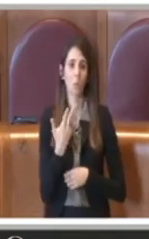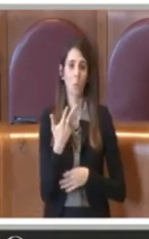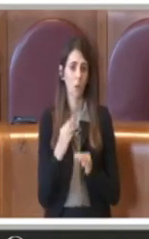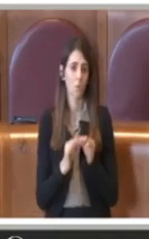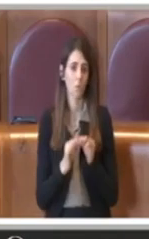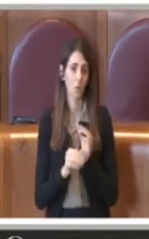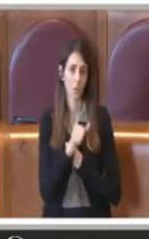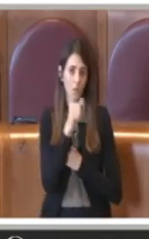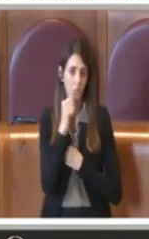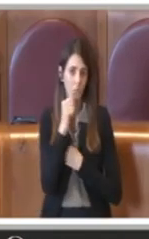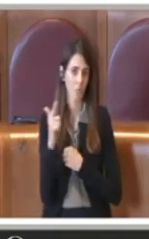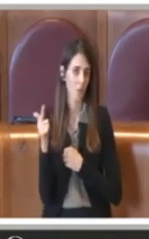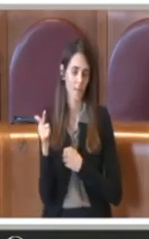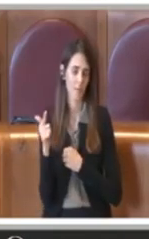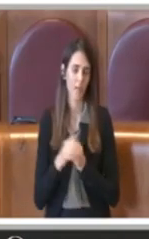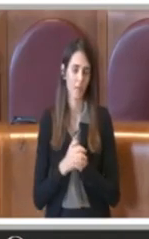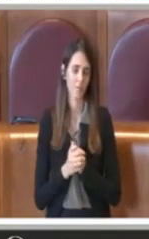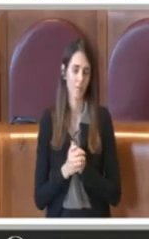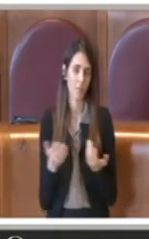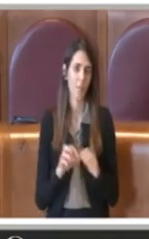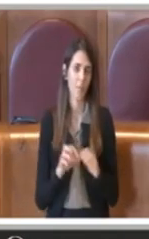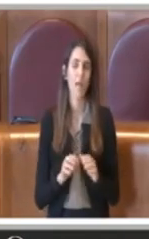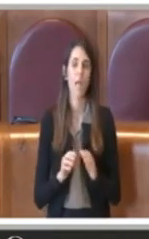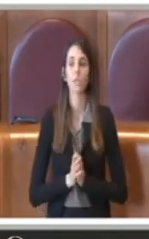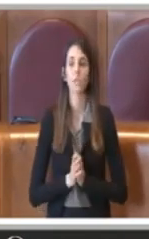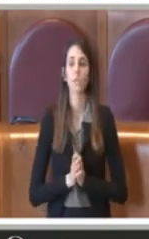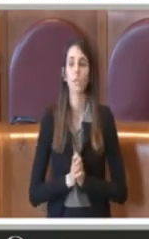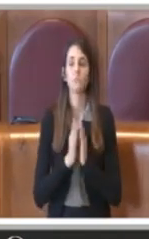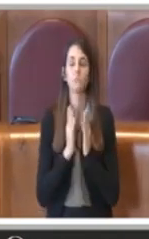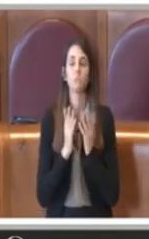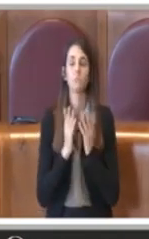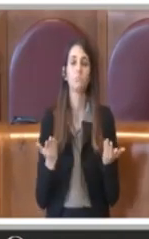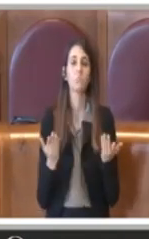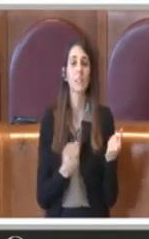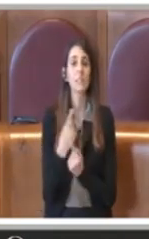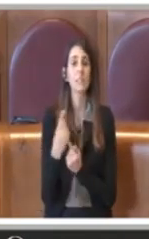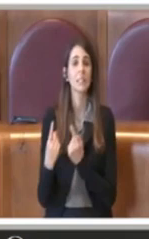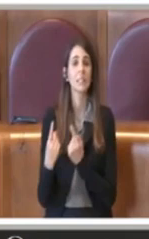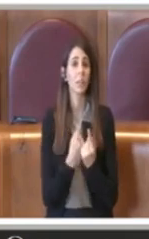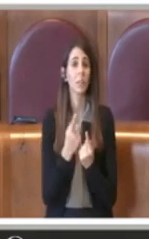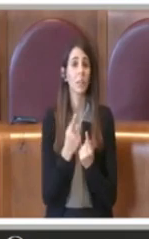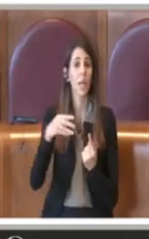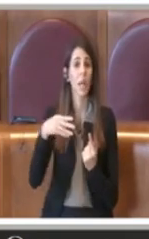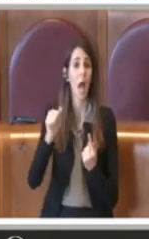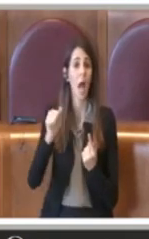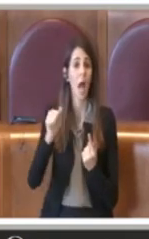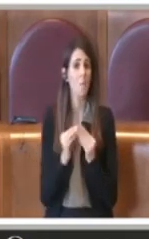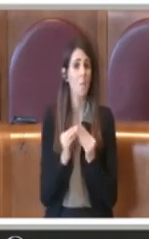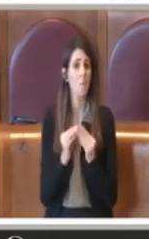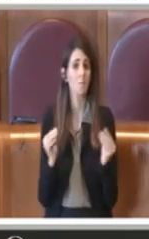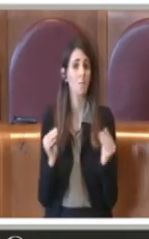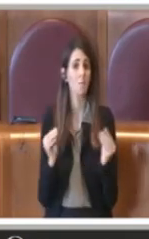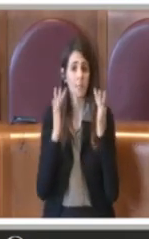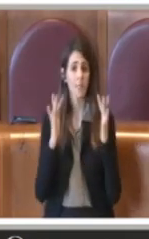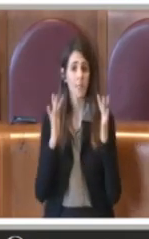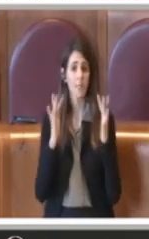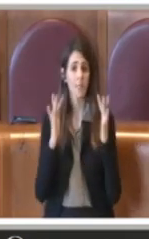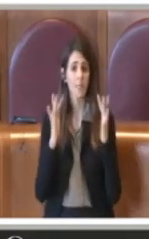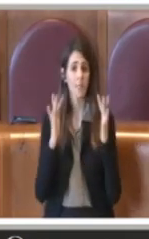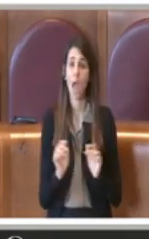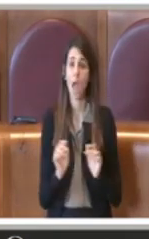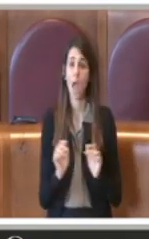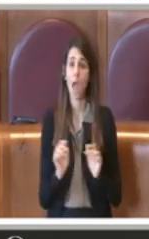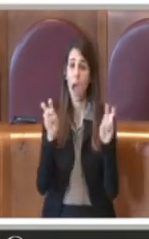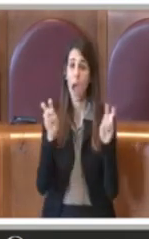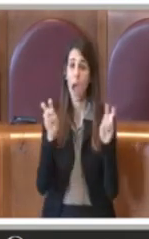Grazie Presidente. Guardi, è molto semplice la questione. Questo argomento è andato più volte sui